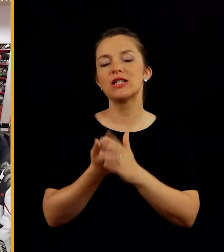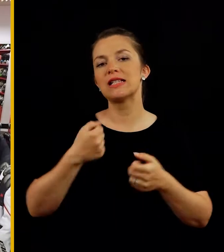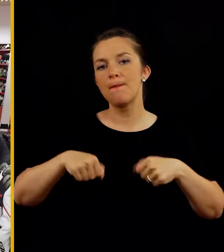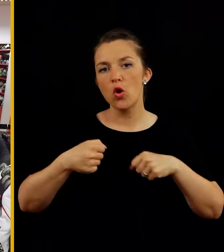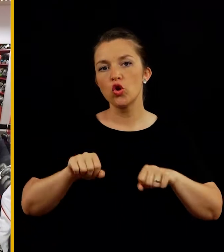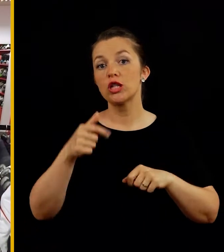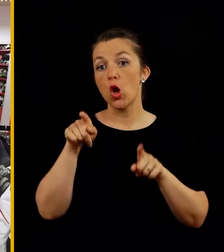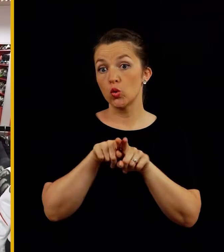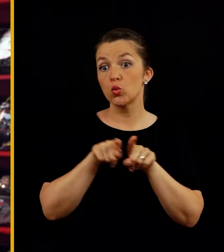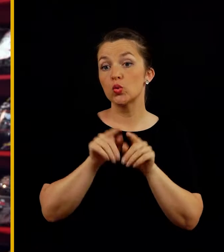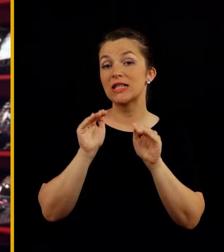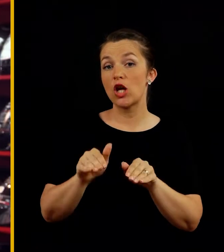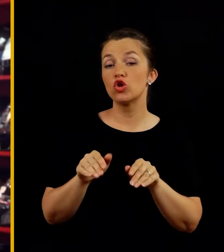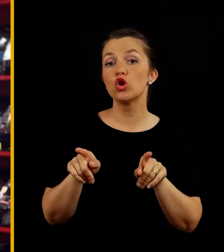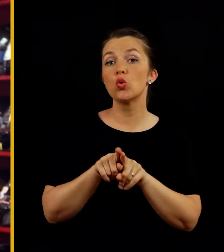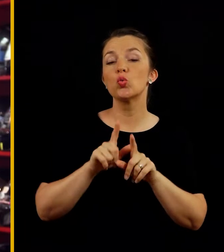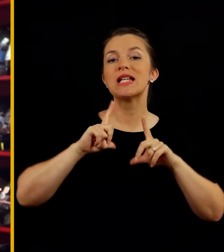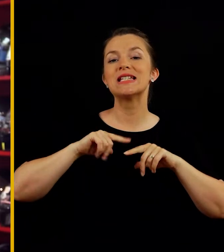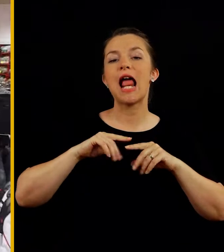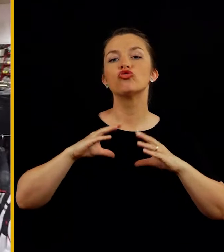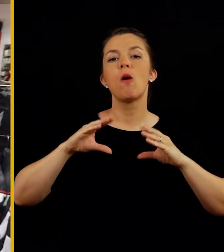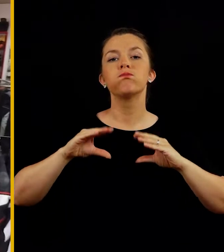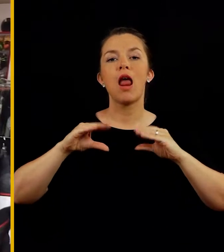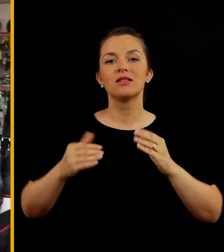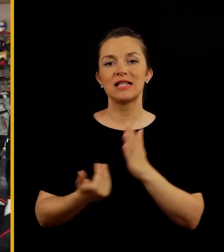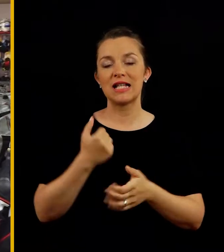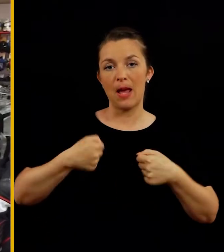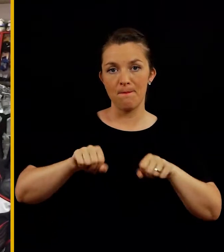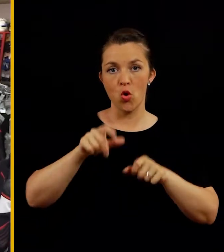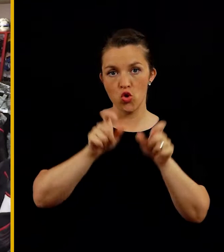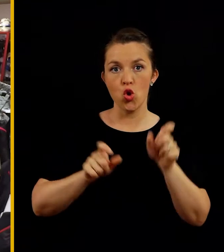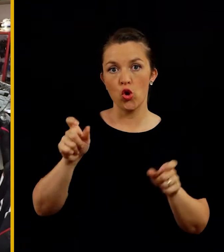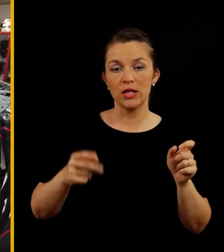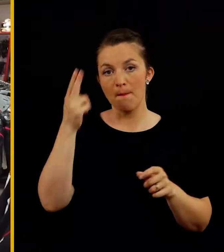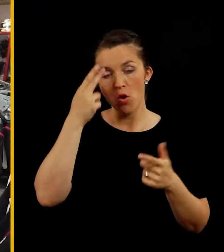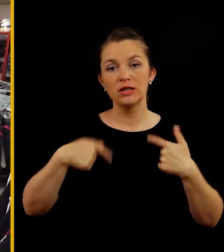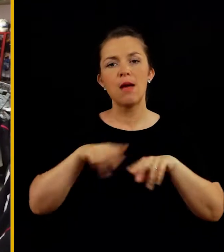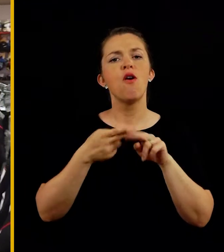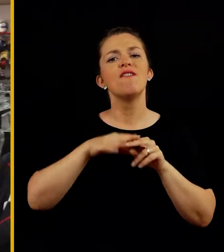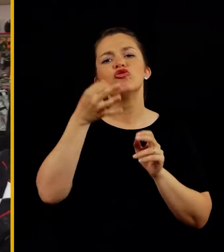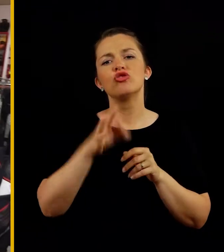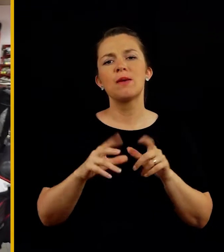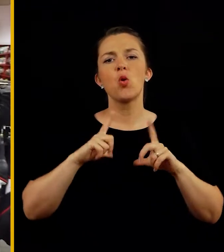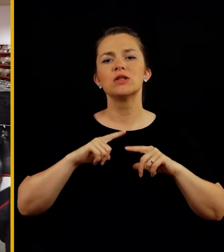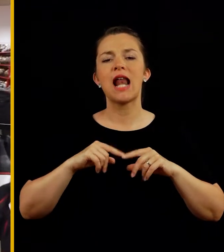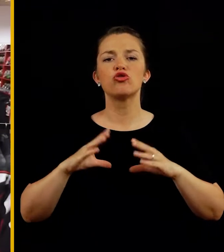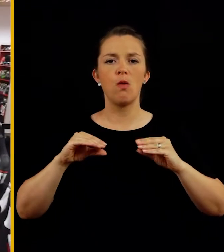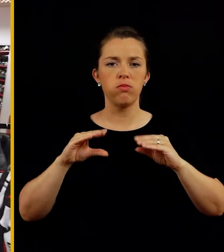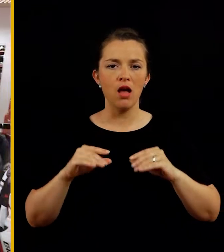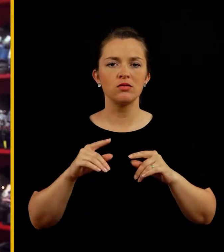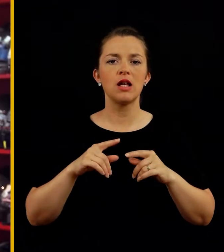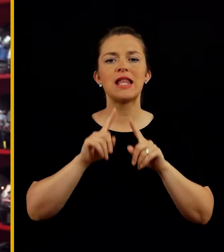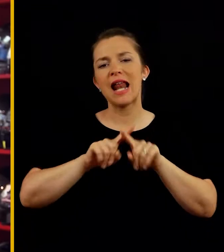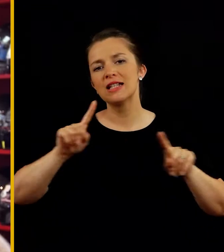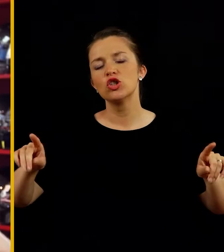in nove zaščite za motoriste. Ena izmed teh zaščit so tudi zračne blazine za motoriste. Oznamo več tipov zračnih